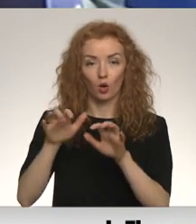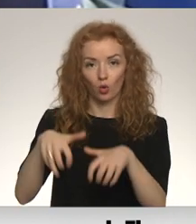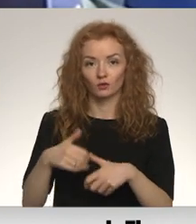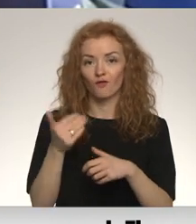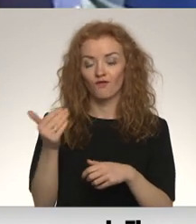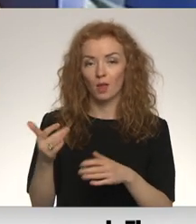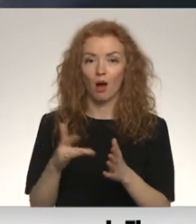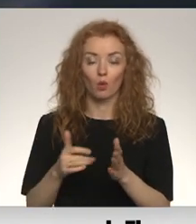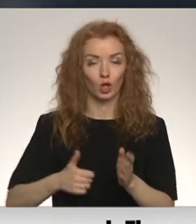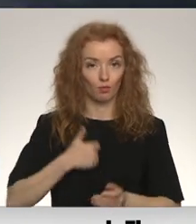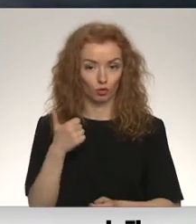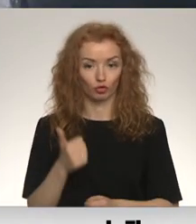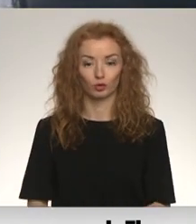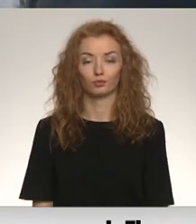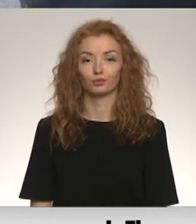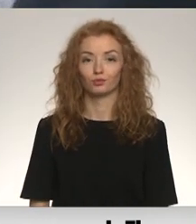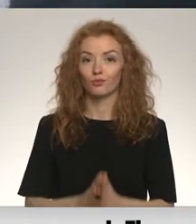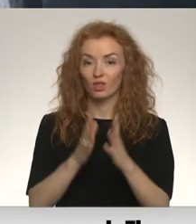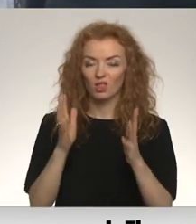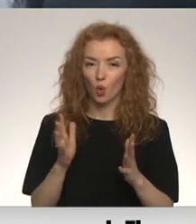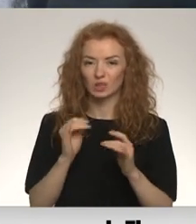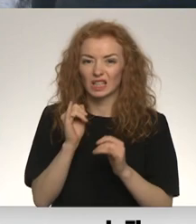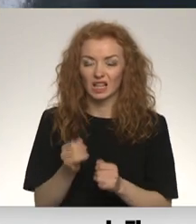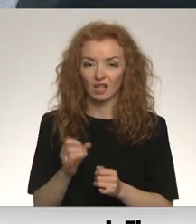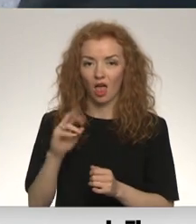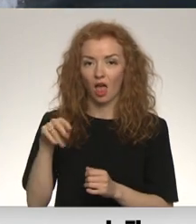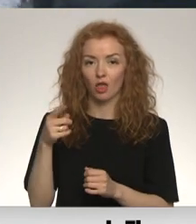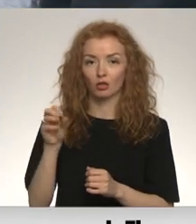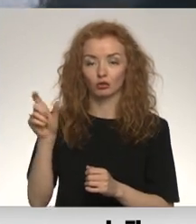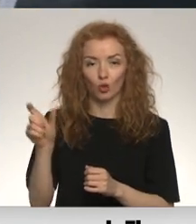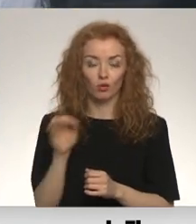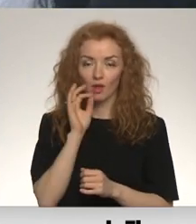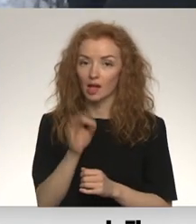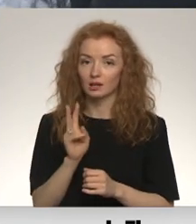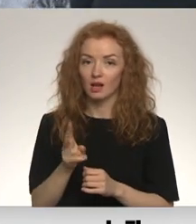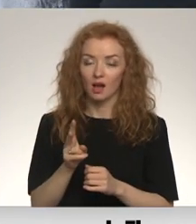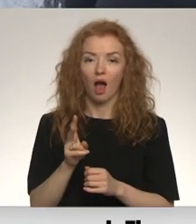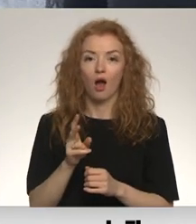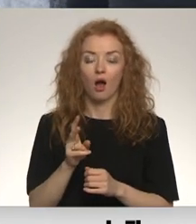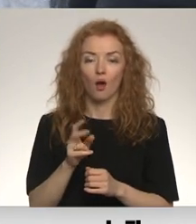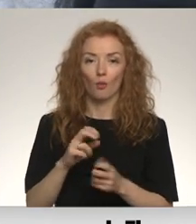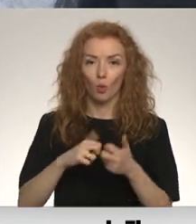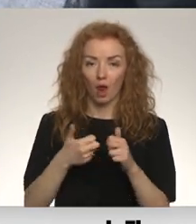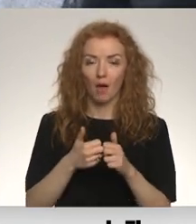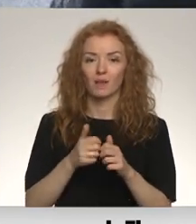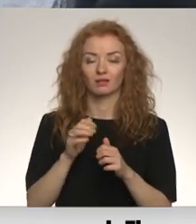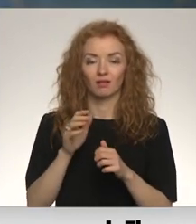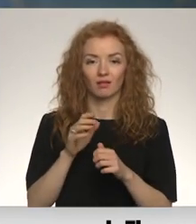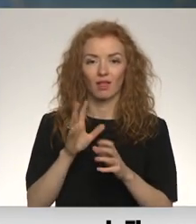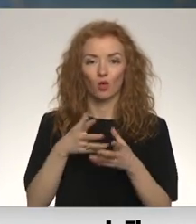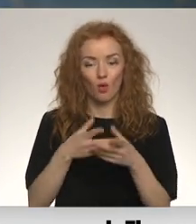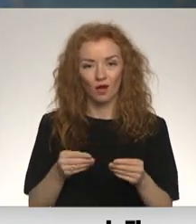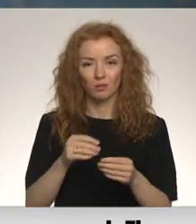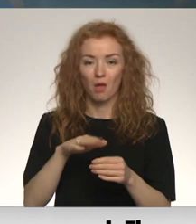piederošos īpašums. Daudz sliktāk ETSO pārstāvi skatījumā ir panākumi novēršot seksuālo eksploatāciju vai bērnu